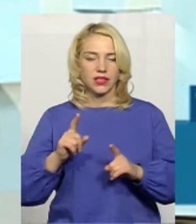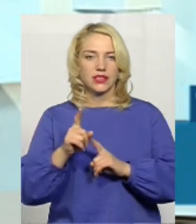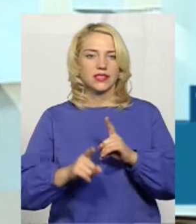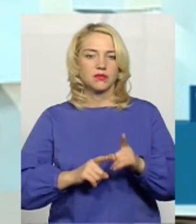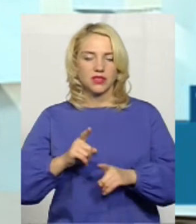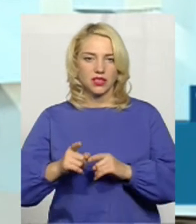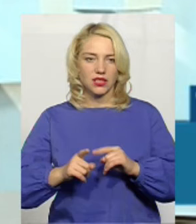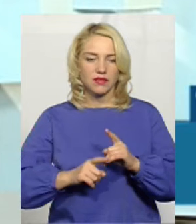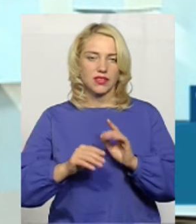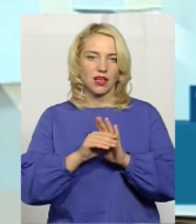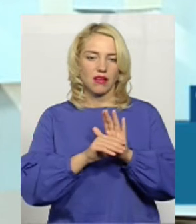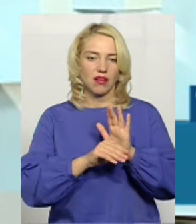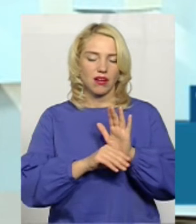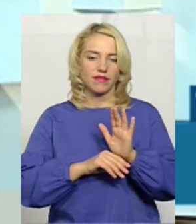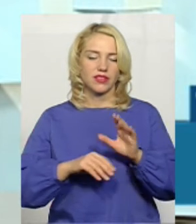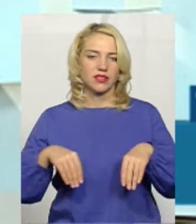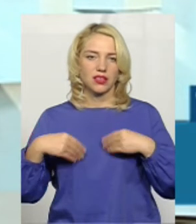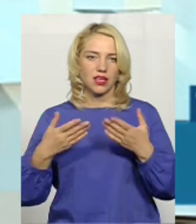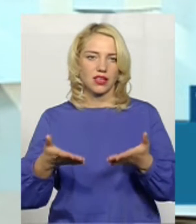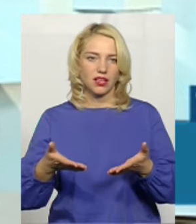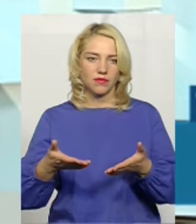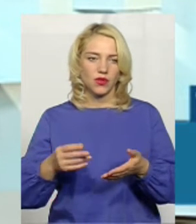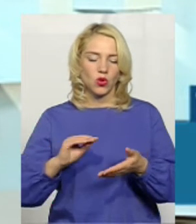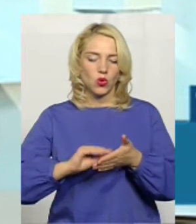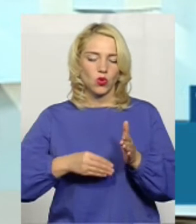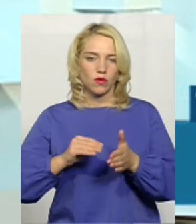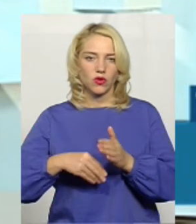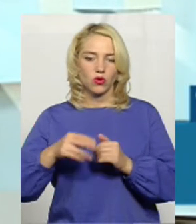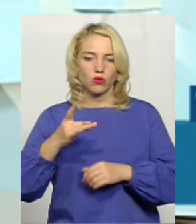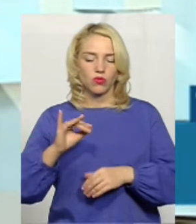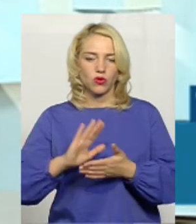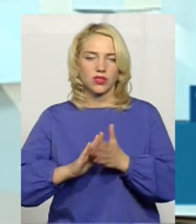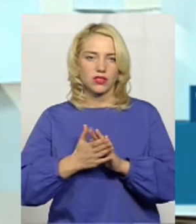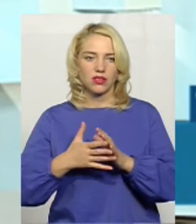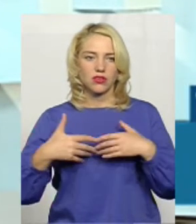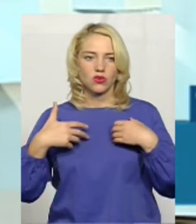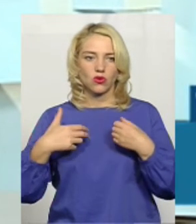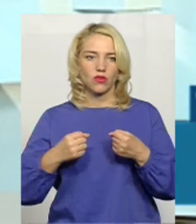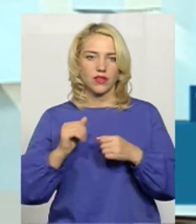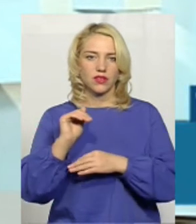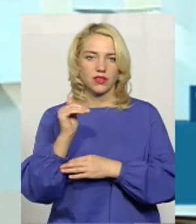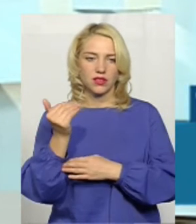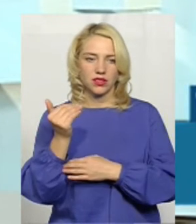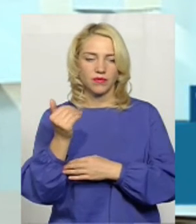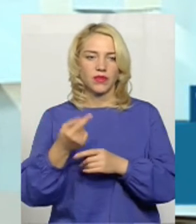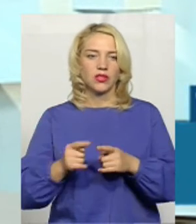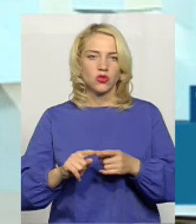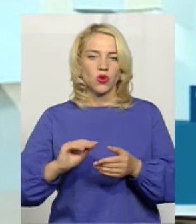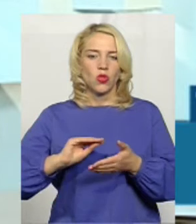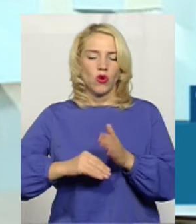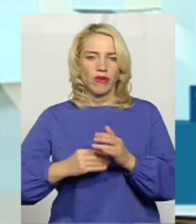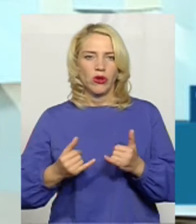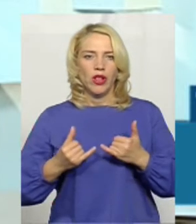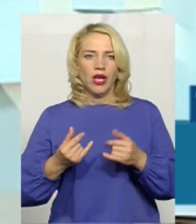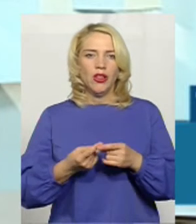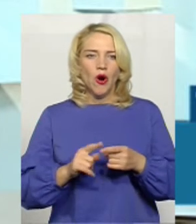змінилися графік надання довідок про стан здоров'я дитини. І цю довідку для